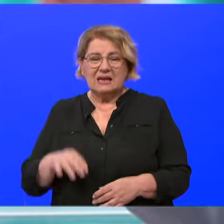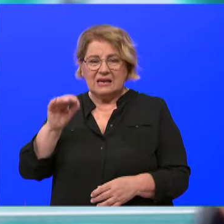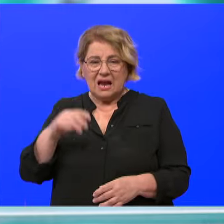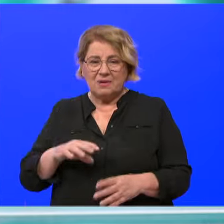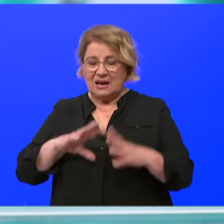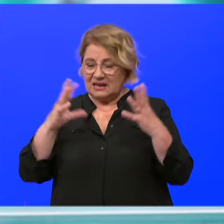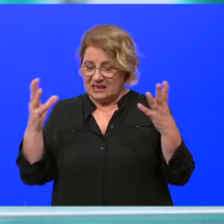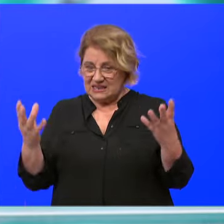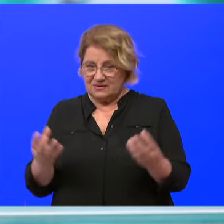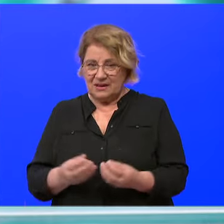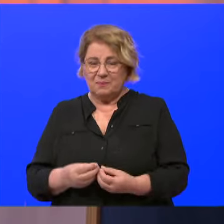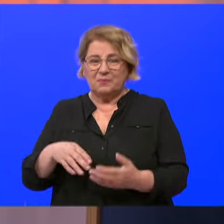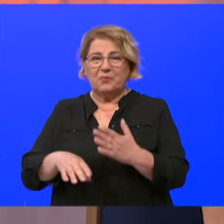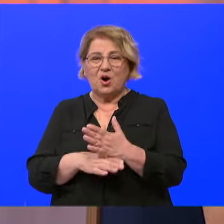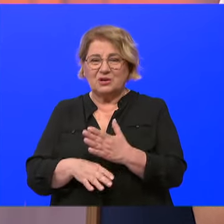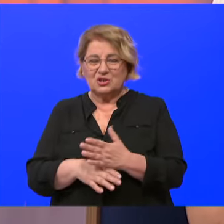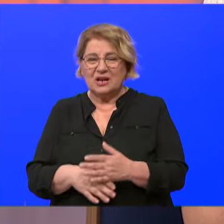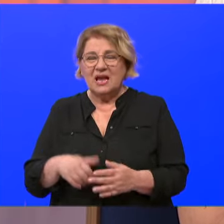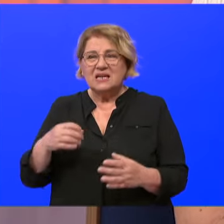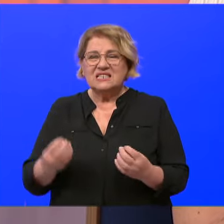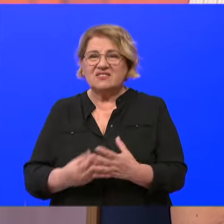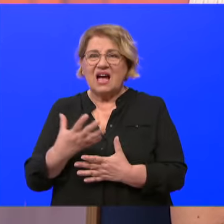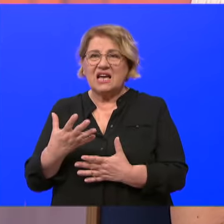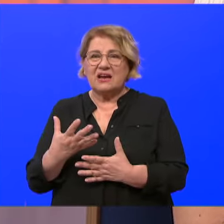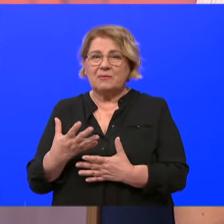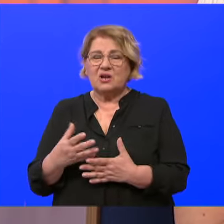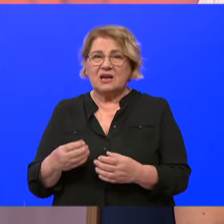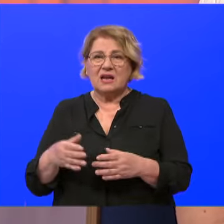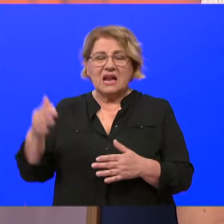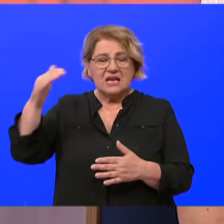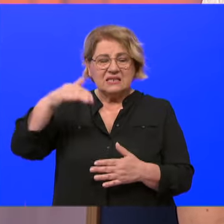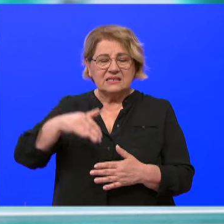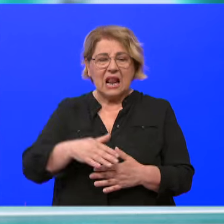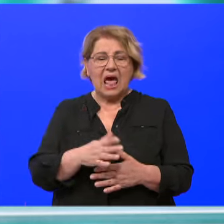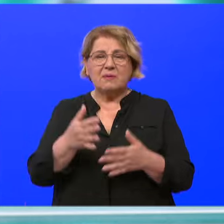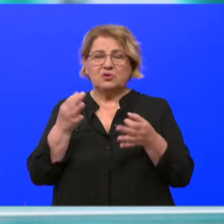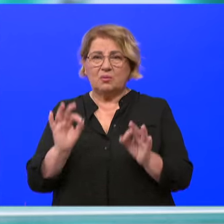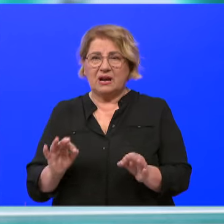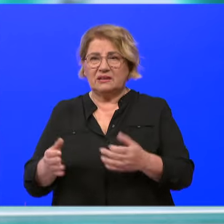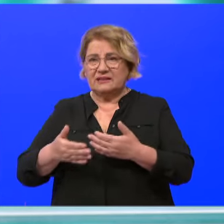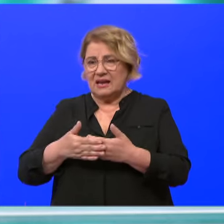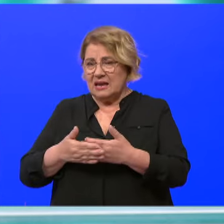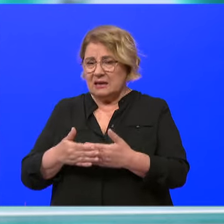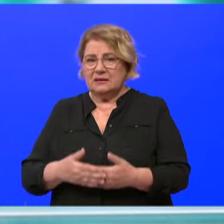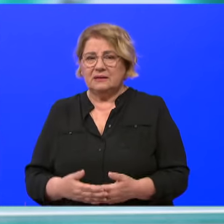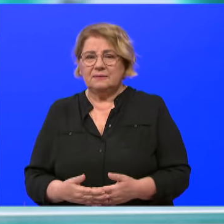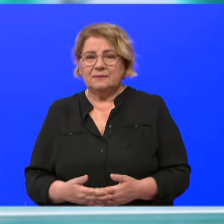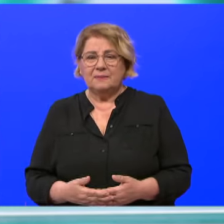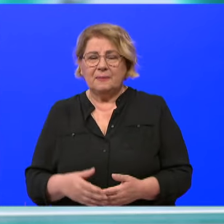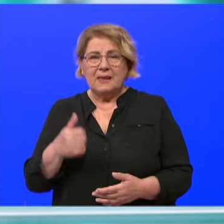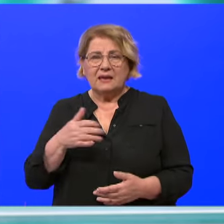mi kad radimo, stvaramo jedan slab dobrote, jedan slab empatije, jedan slab